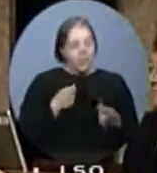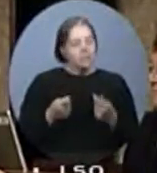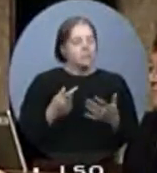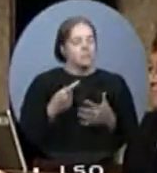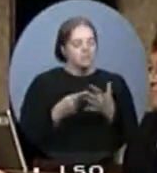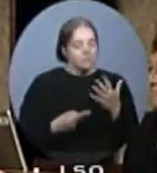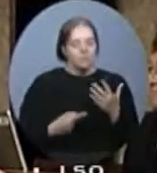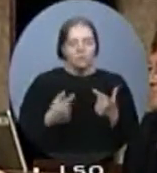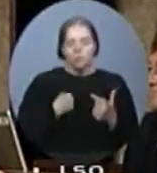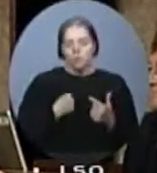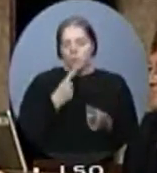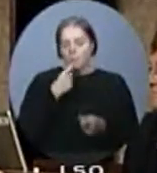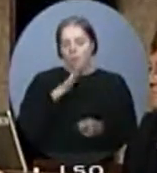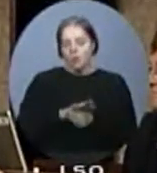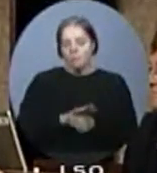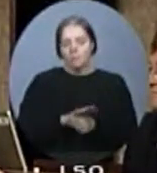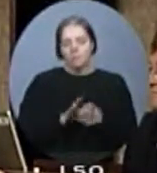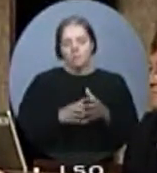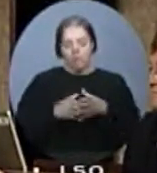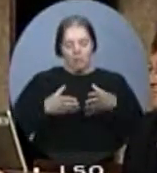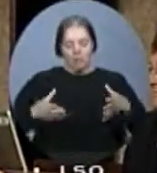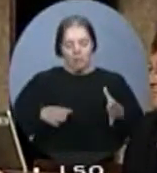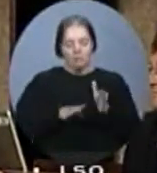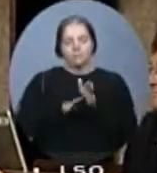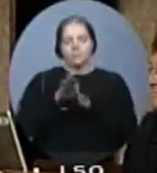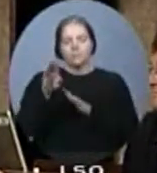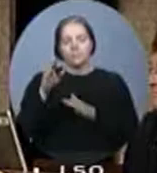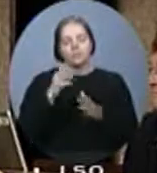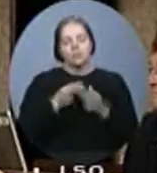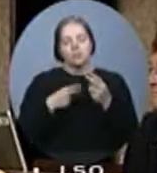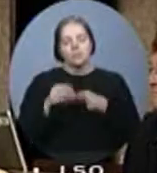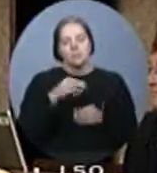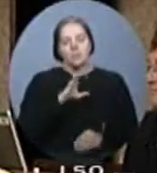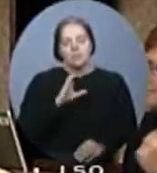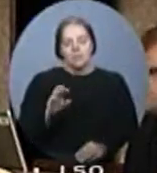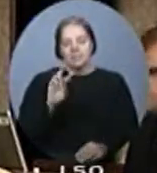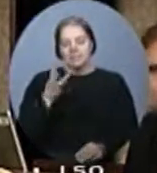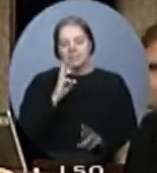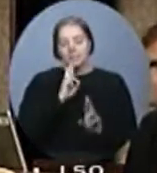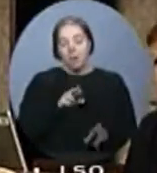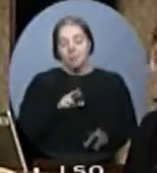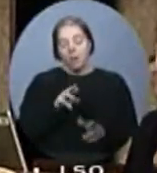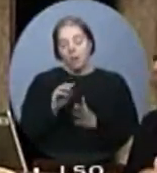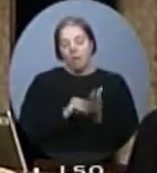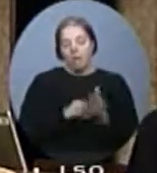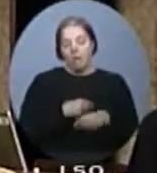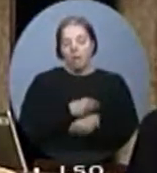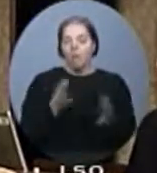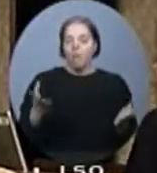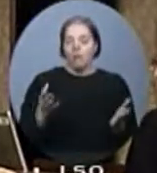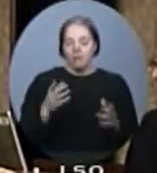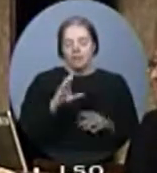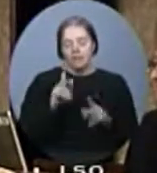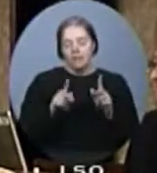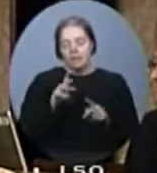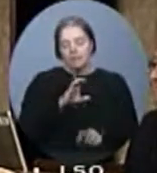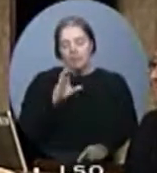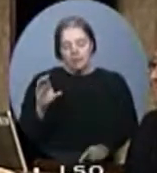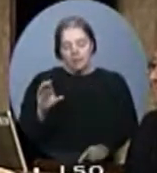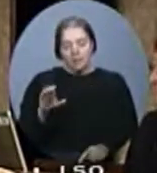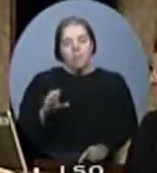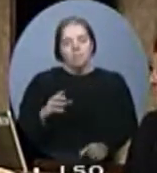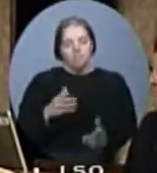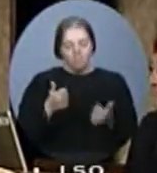s'est engagé à faire croître l'économie du Canada. Et comme le sixième rapport aux Canadiens le souligne, notre plan d'action économique est en bonne voie.